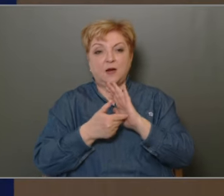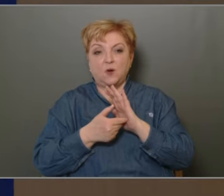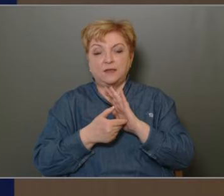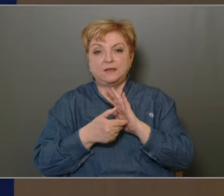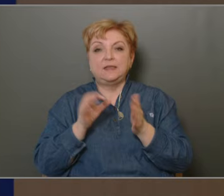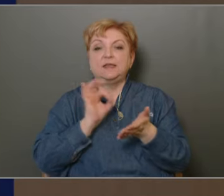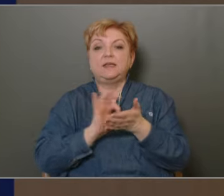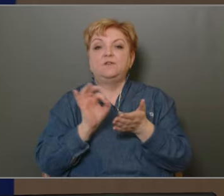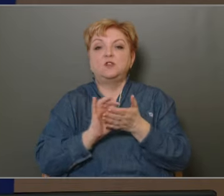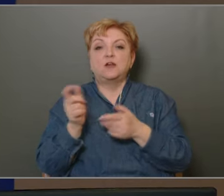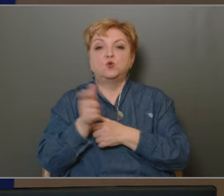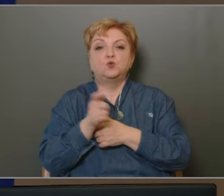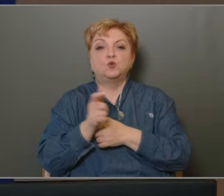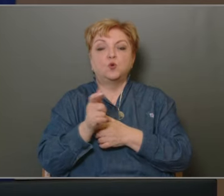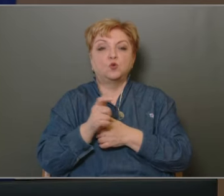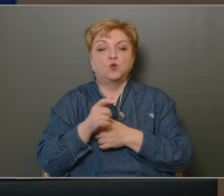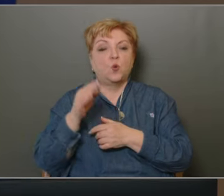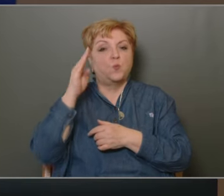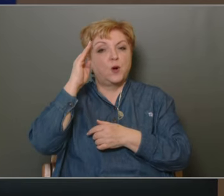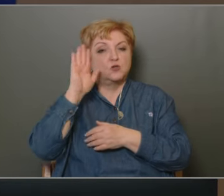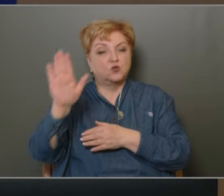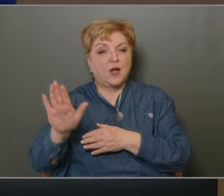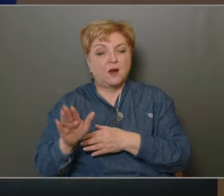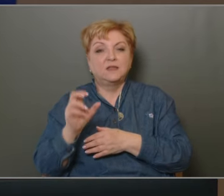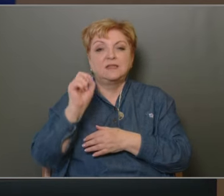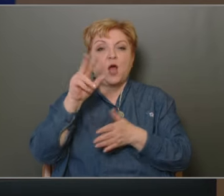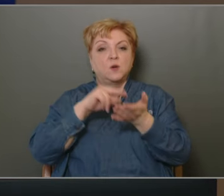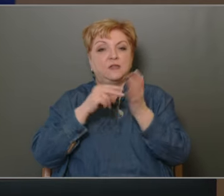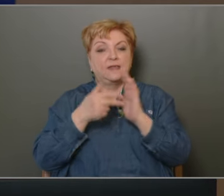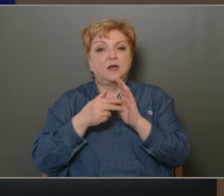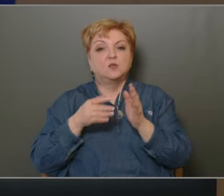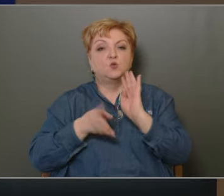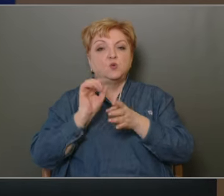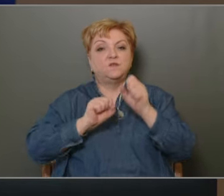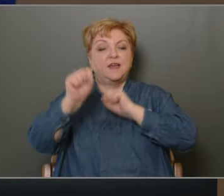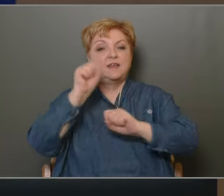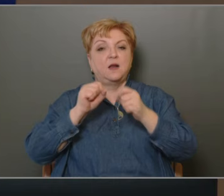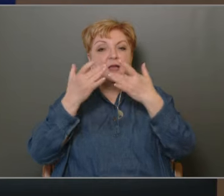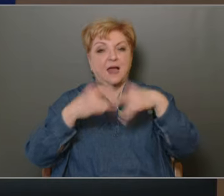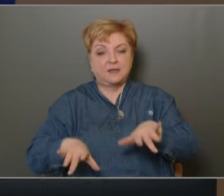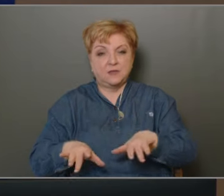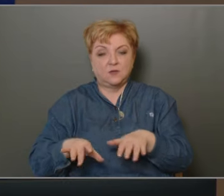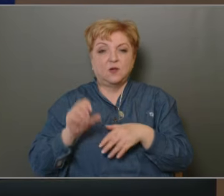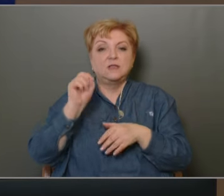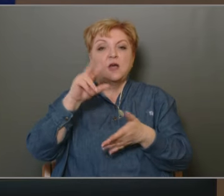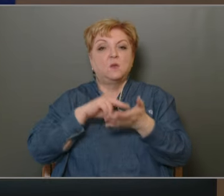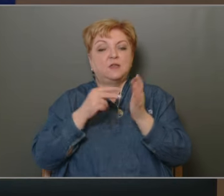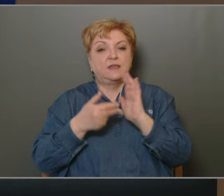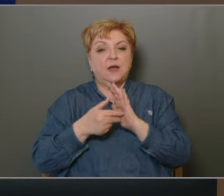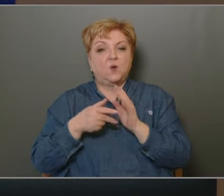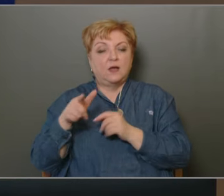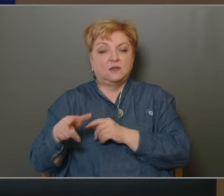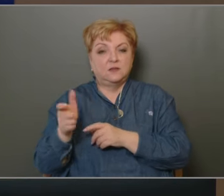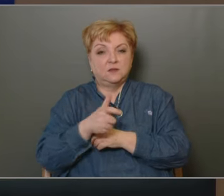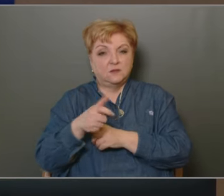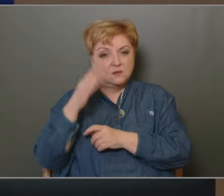hivatásos tűzoltóparancsoknál parancsnokának, a 13. kerületi tűzvédelmi helyzetéről a 13. kerületi hivatásos tűzoltóparancsoknál